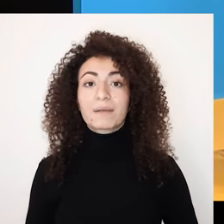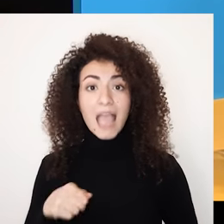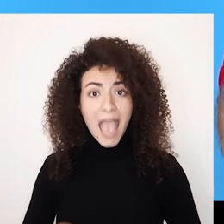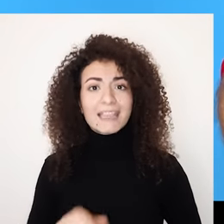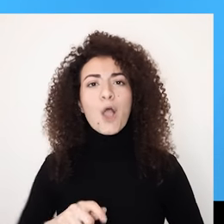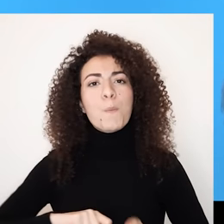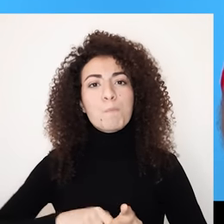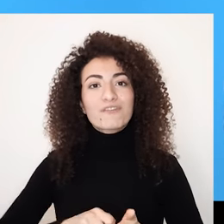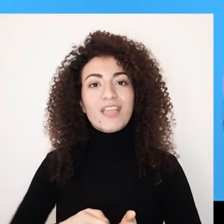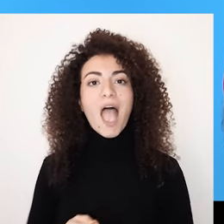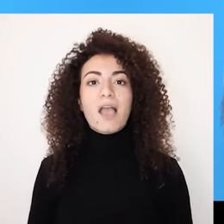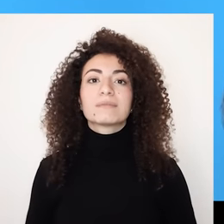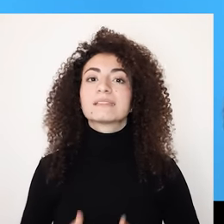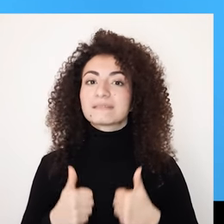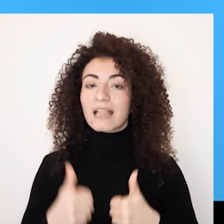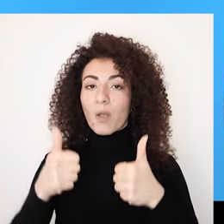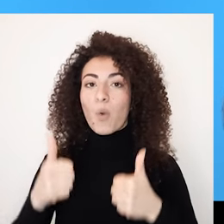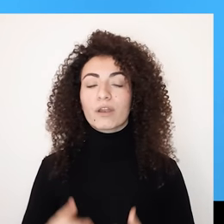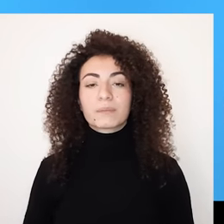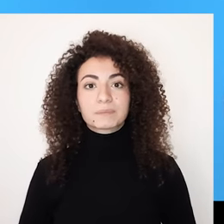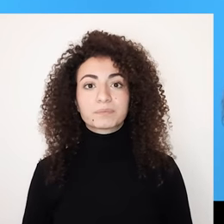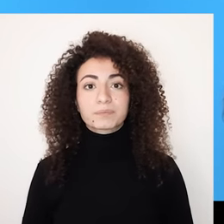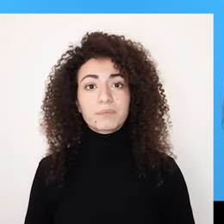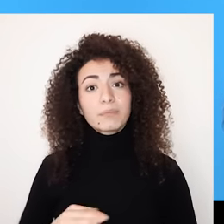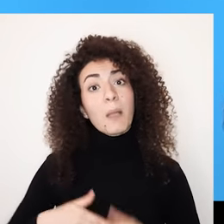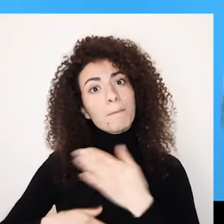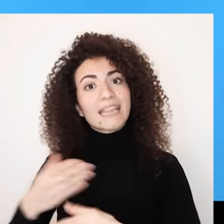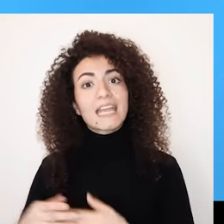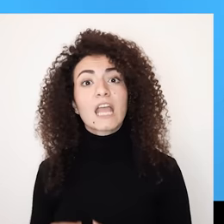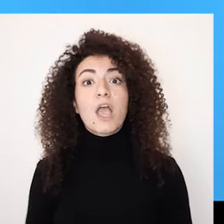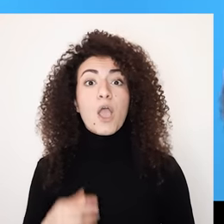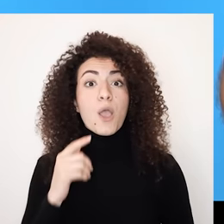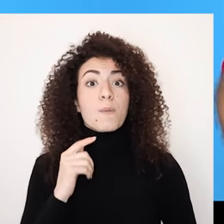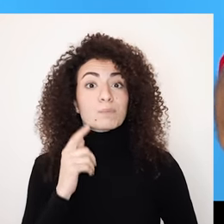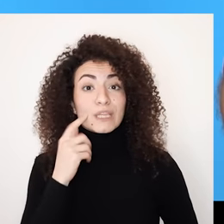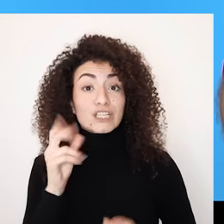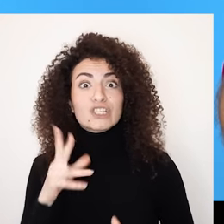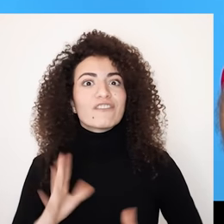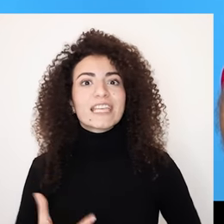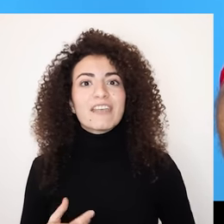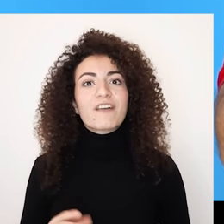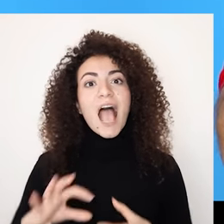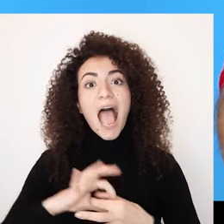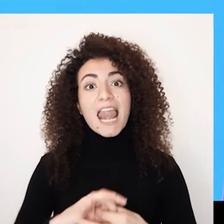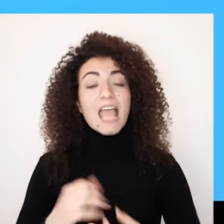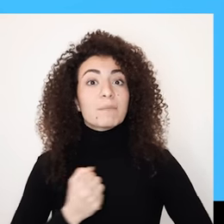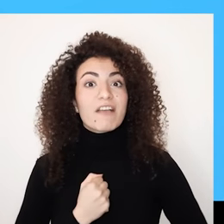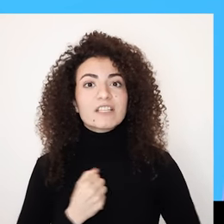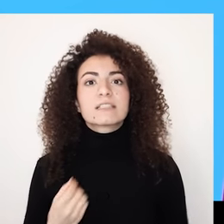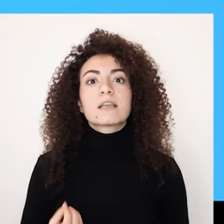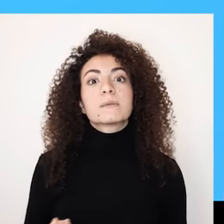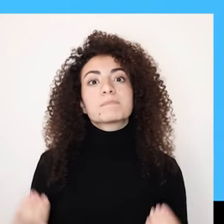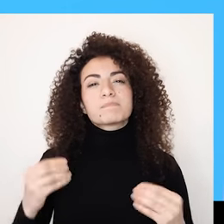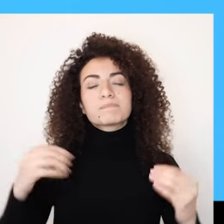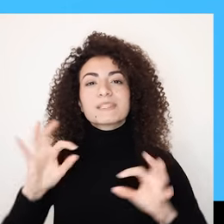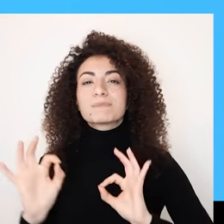المفتاح وبالفقرة المقبلة رح نكتشف أنه كيف ممكن لكل إمرأة أنه ترتدي علاقتها مع نفسها بحب واحترام وأنه